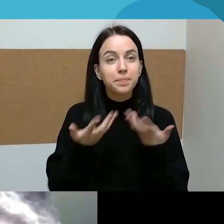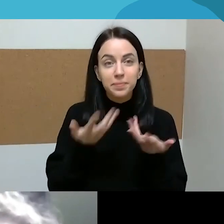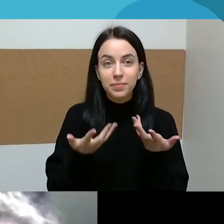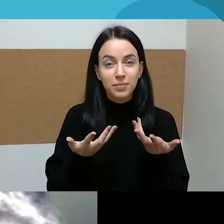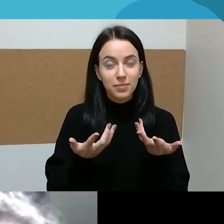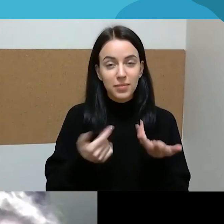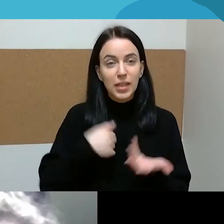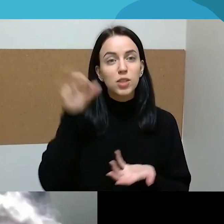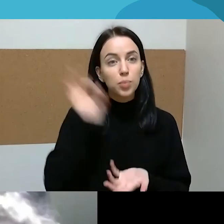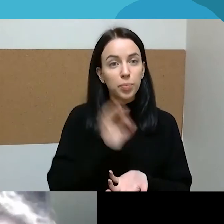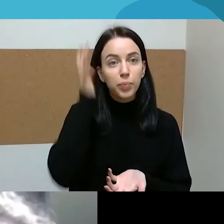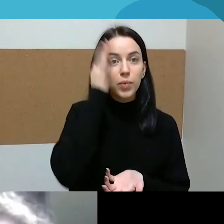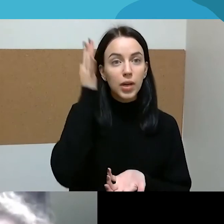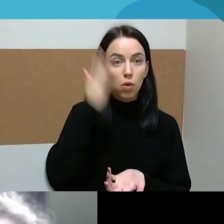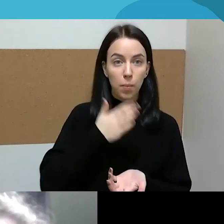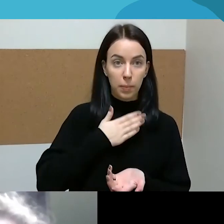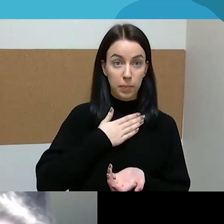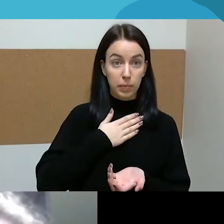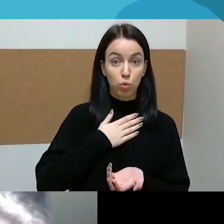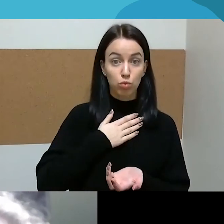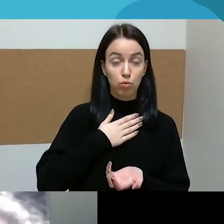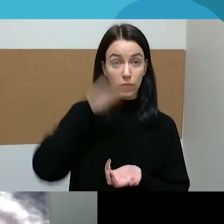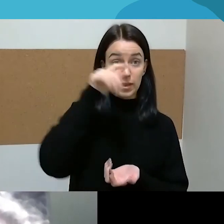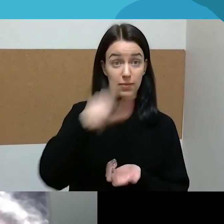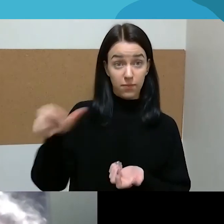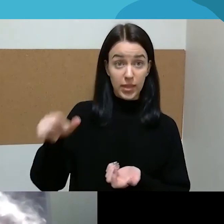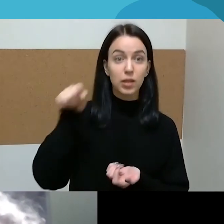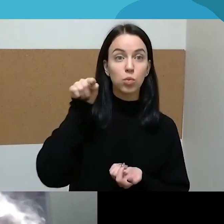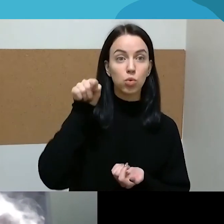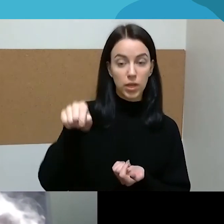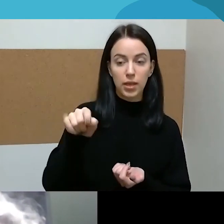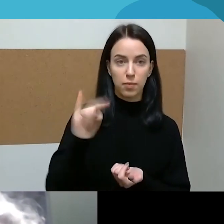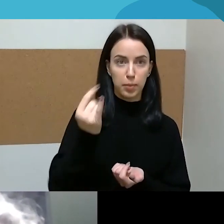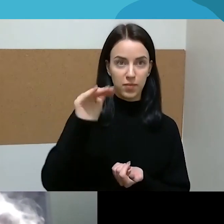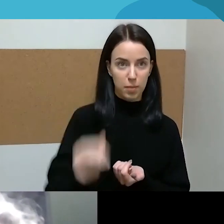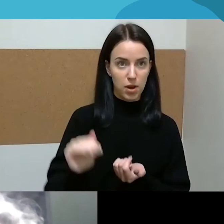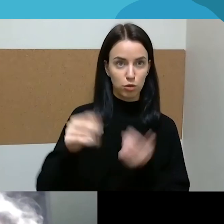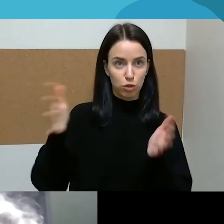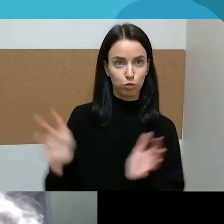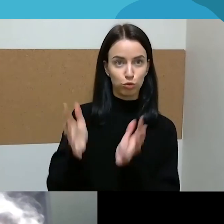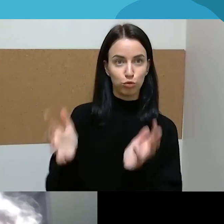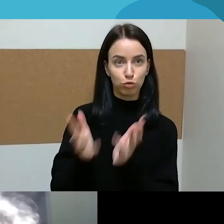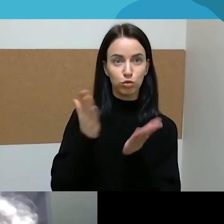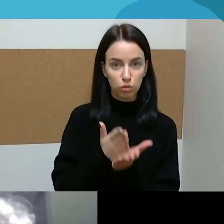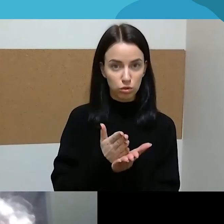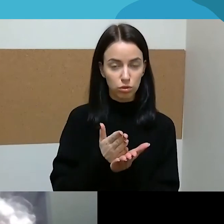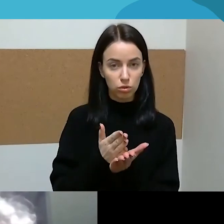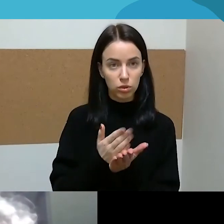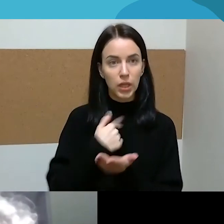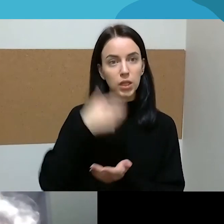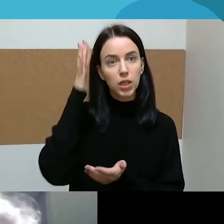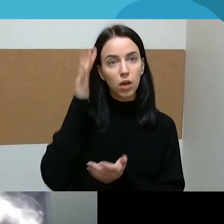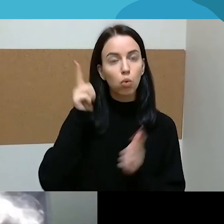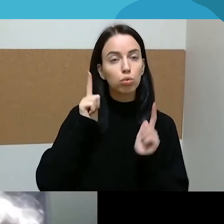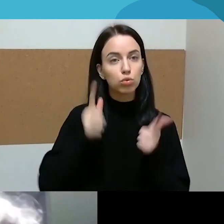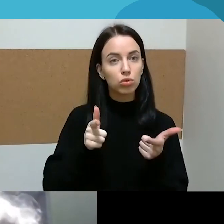galvoju, kad mūsų vyrams, dabartiniams, kurie augina mažus vaikus, tikrai buvo labai didelis iššūkis, nes